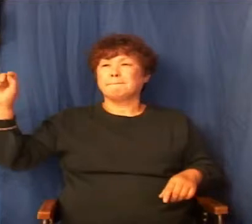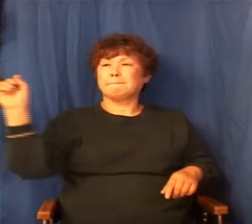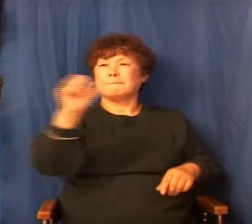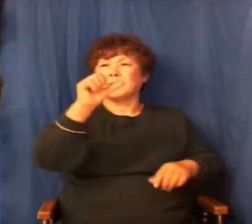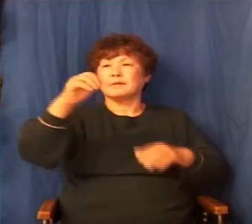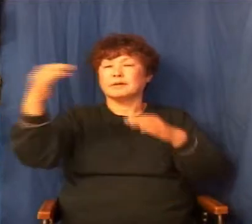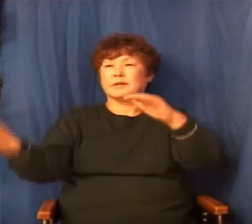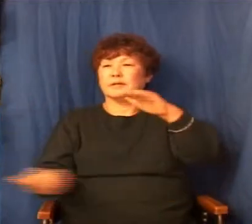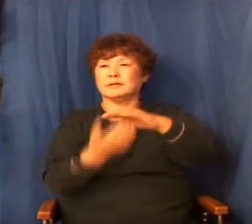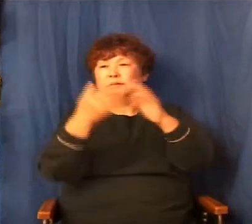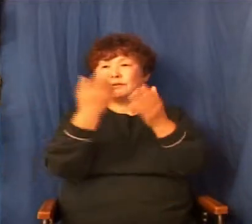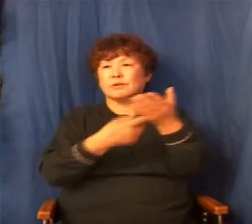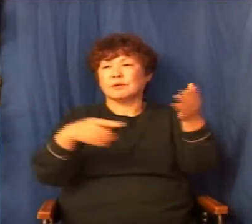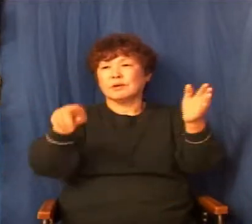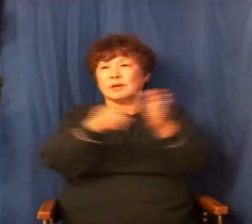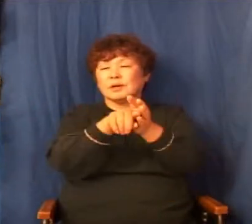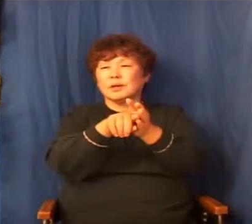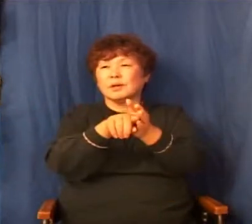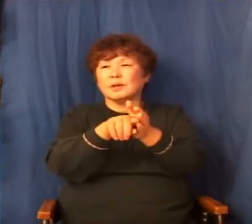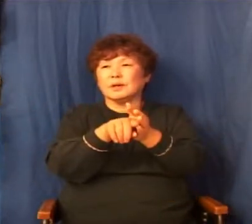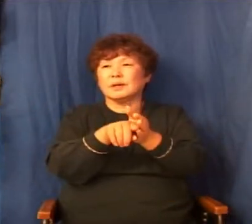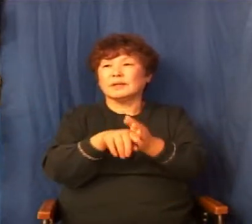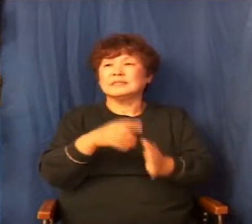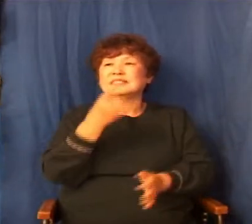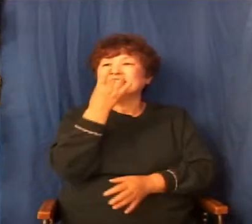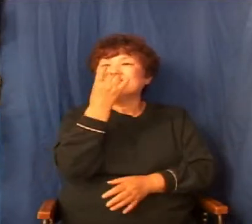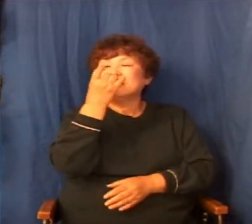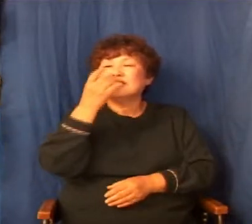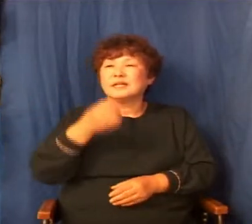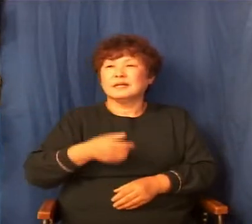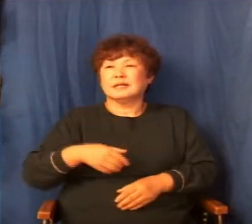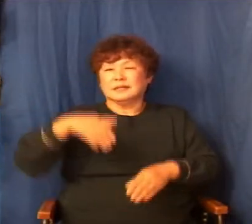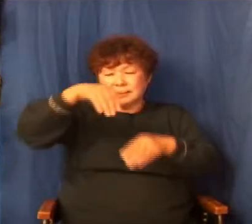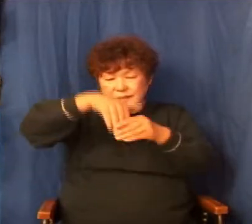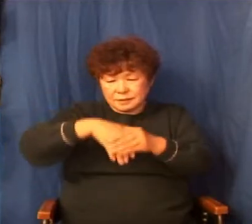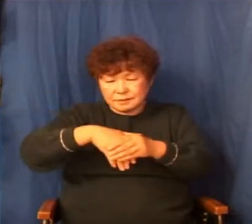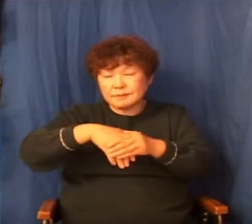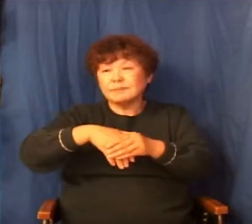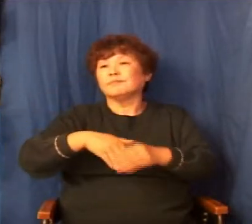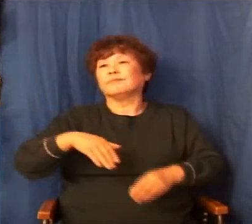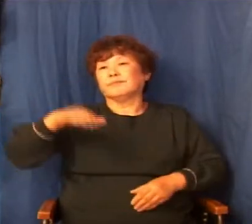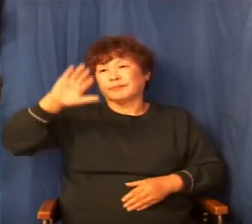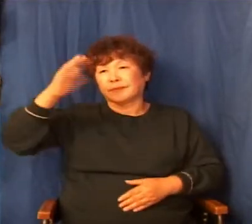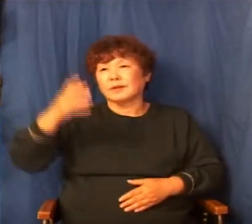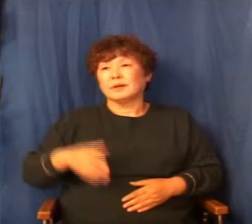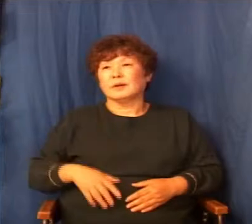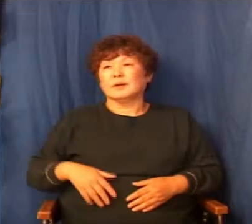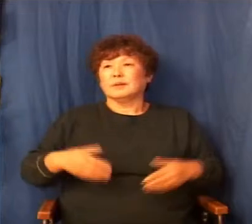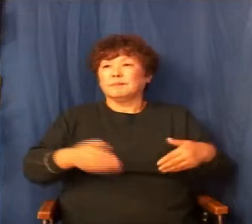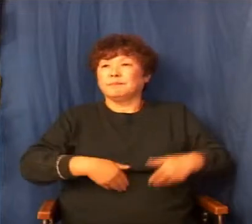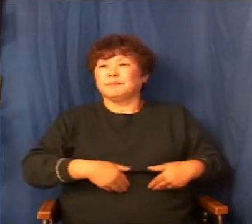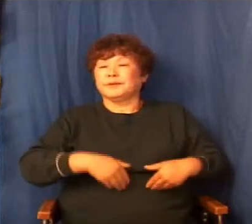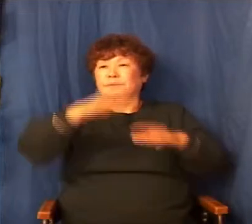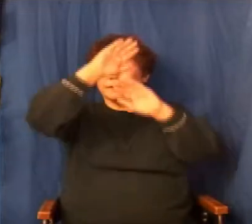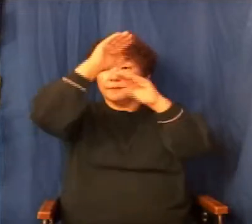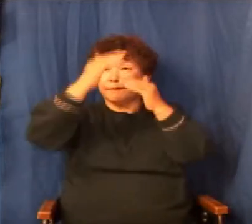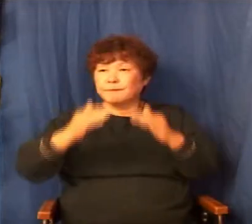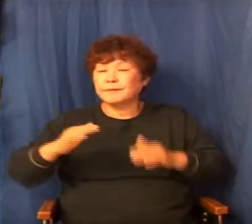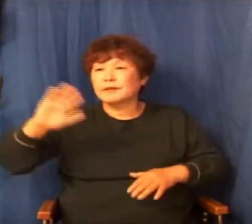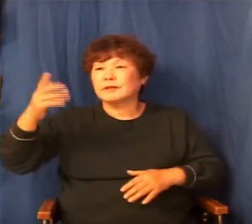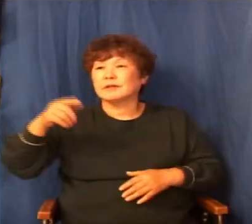이루기 위한 지금 종자들을 잘 치무신 거예요 거기에서 꼭 필요한 과정이었고 그 일을 했어야